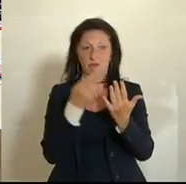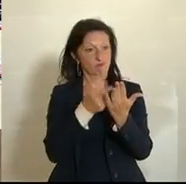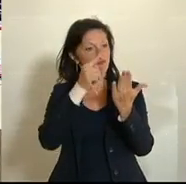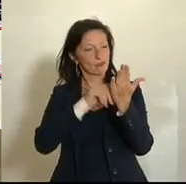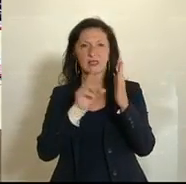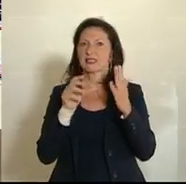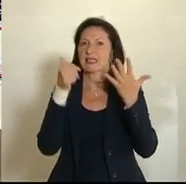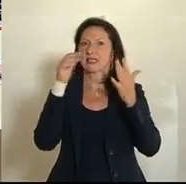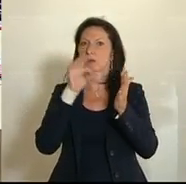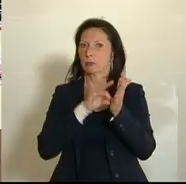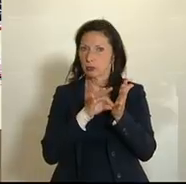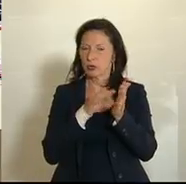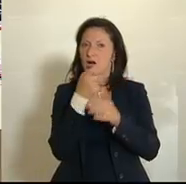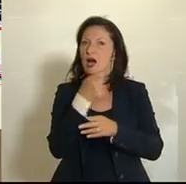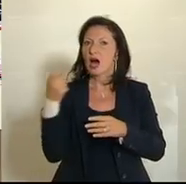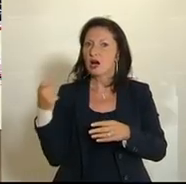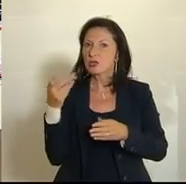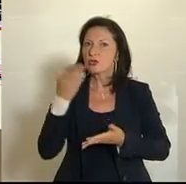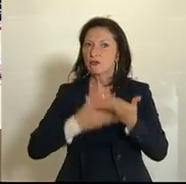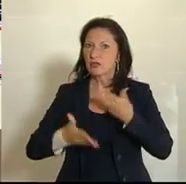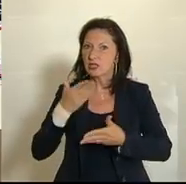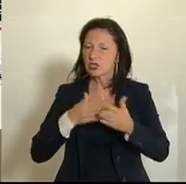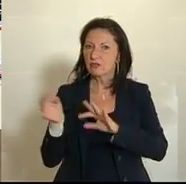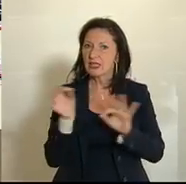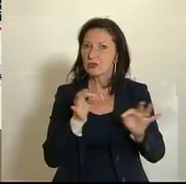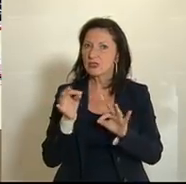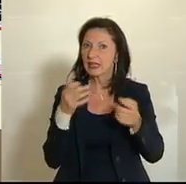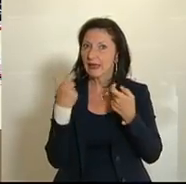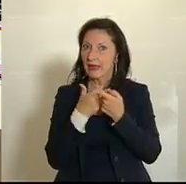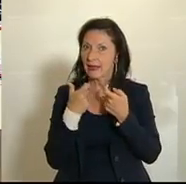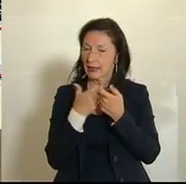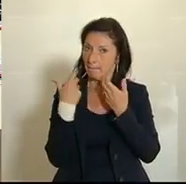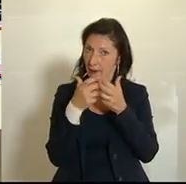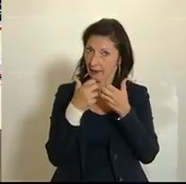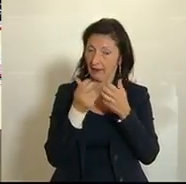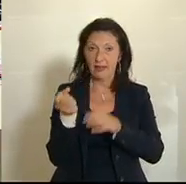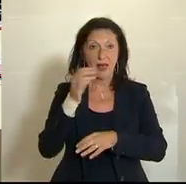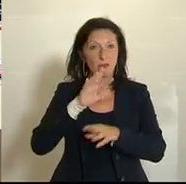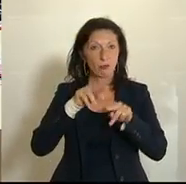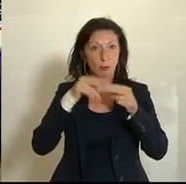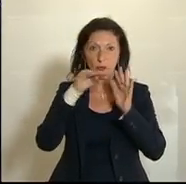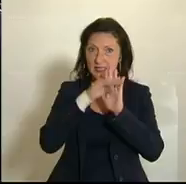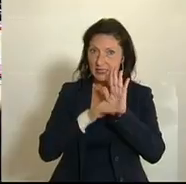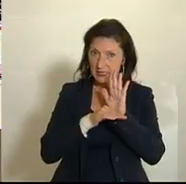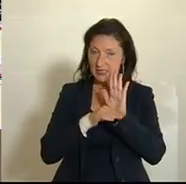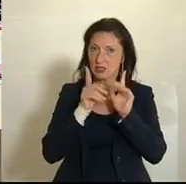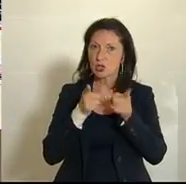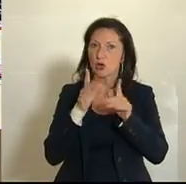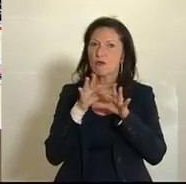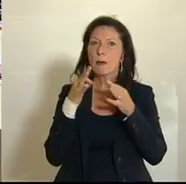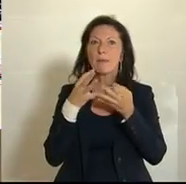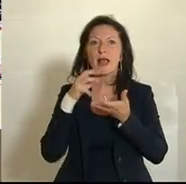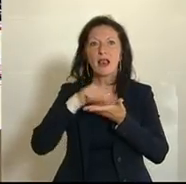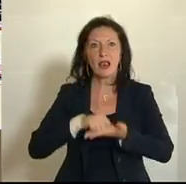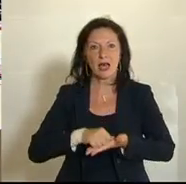und dem Epidemiegesetz. Erster Redner wird der Kärntner SPÖ-Abgeordnete Philipp Kucher sein.